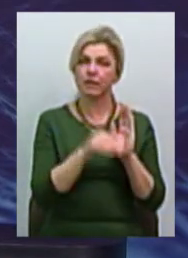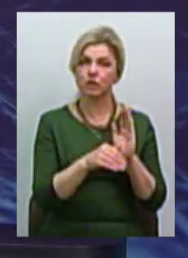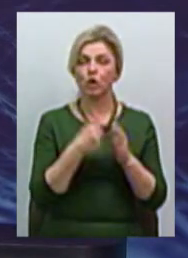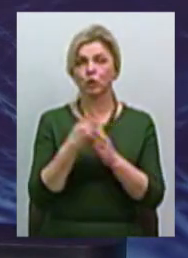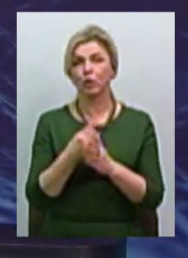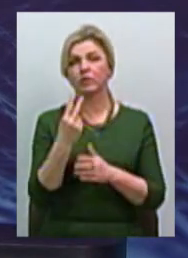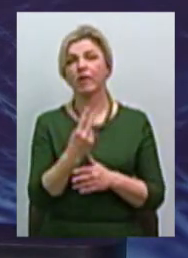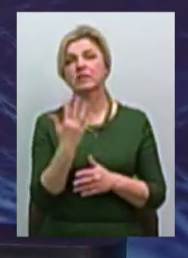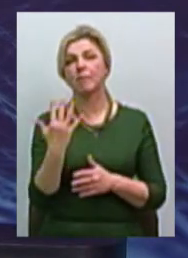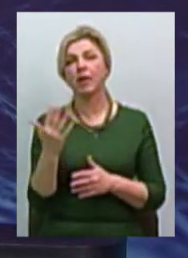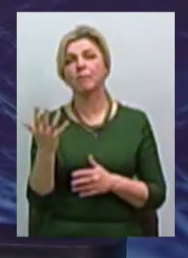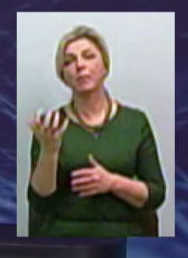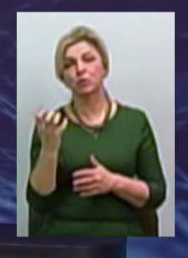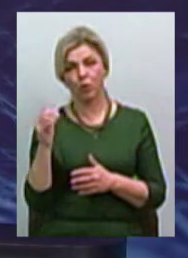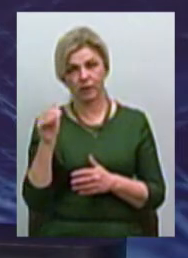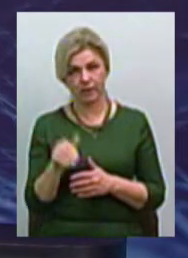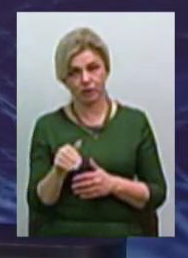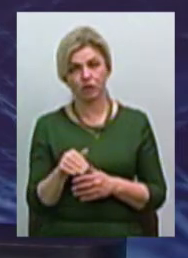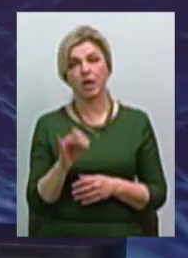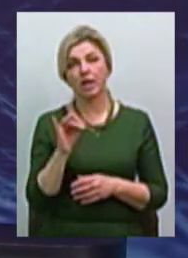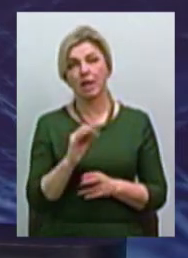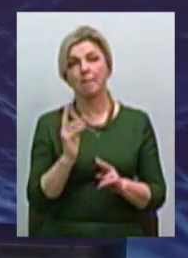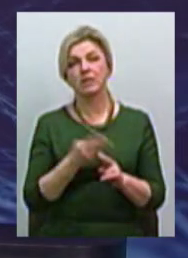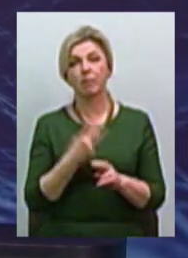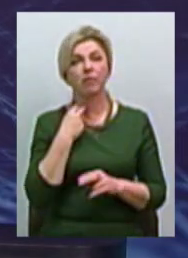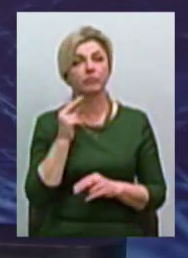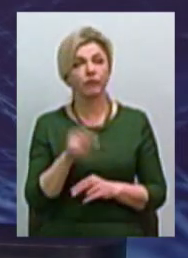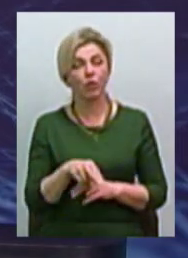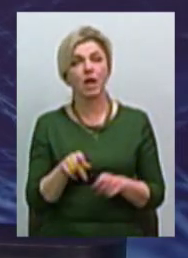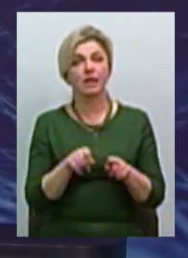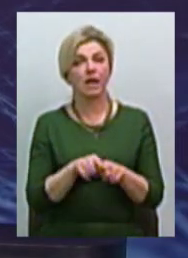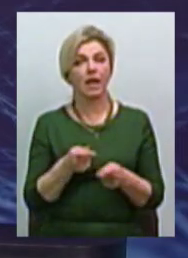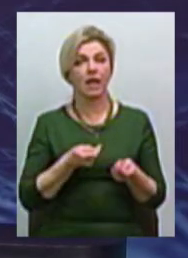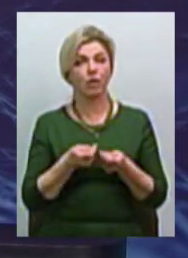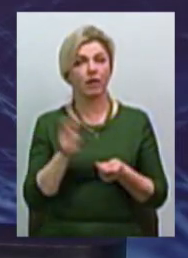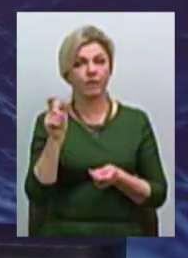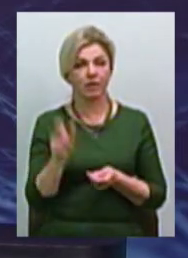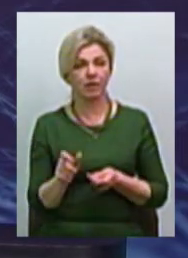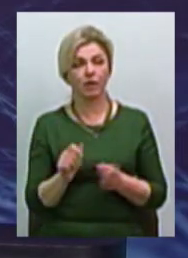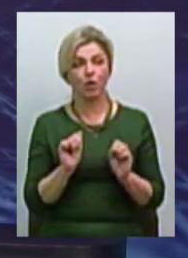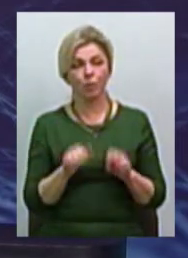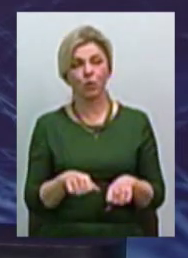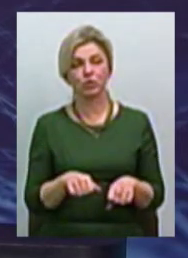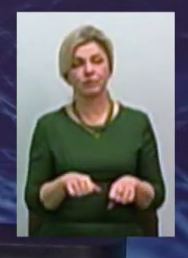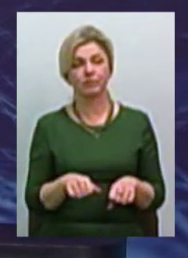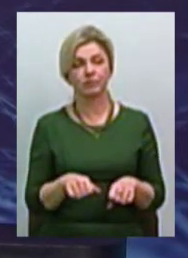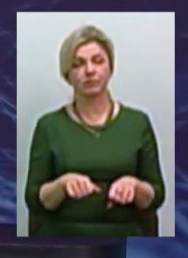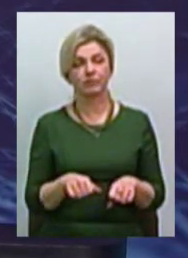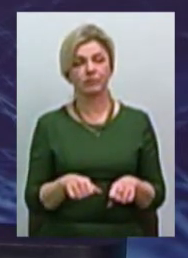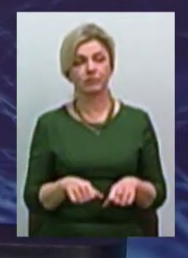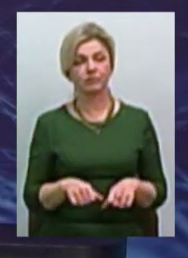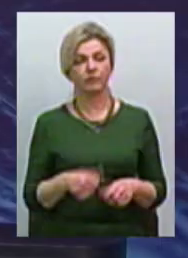25,5 тисяч. І позбавлення волі такий керівник може бути до